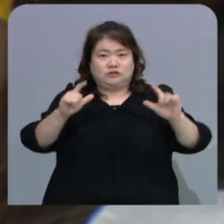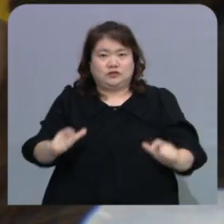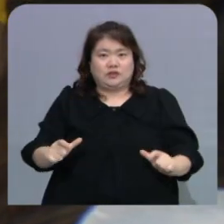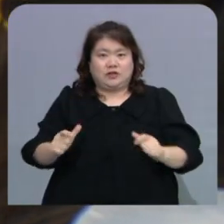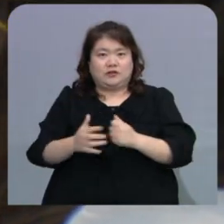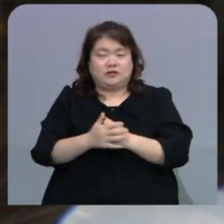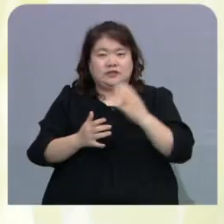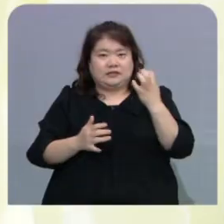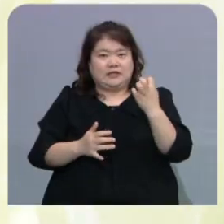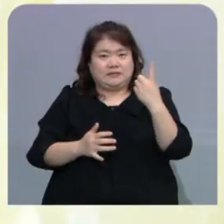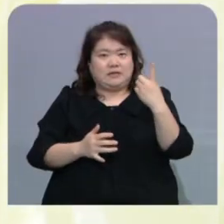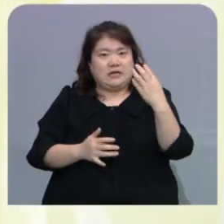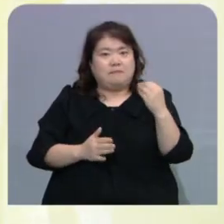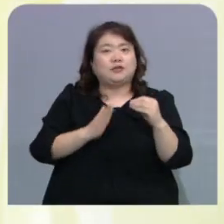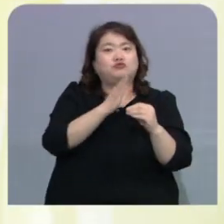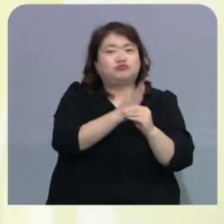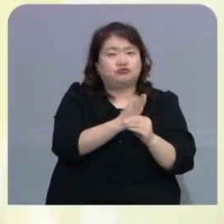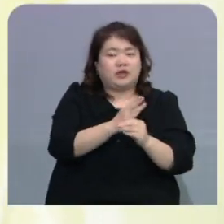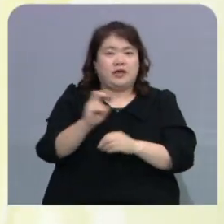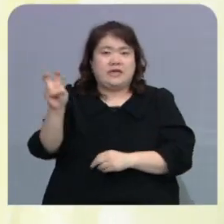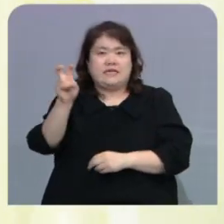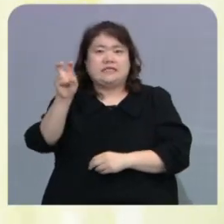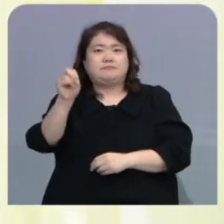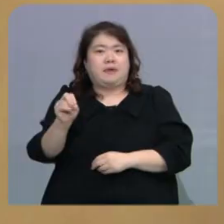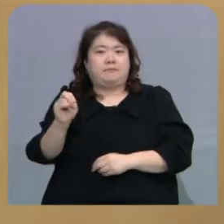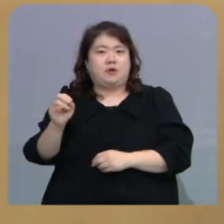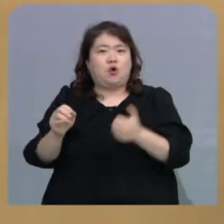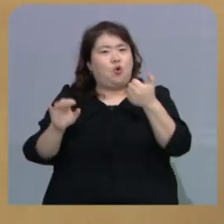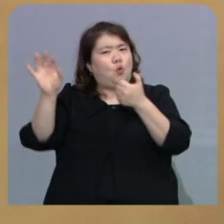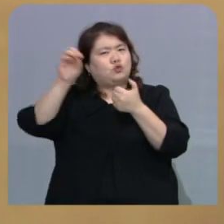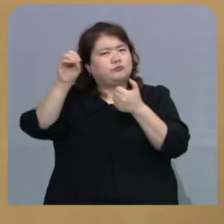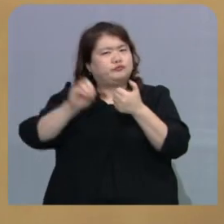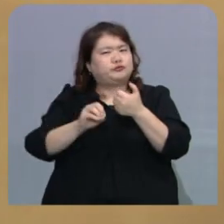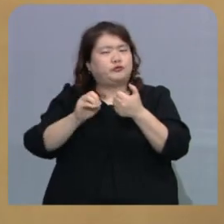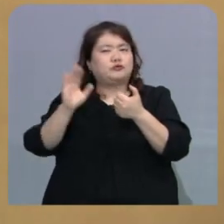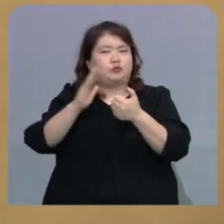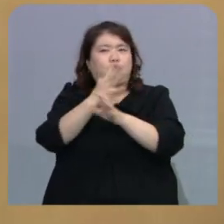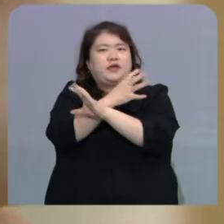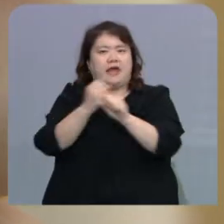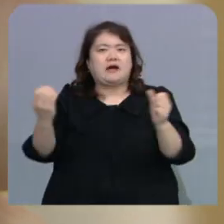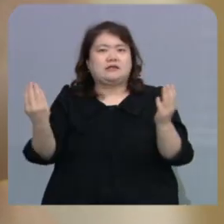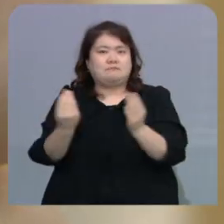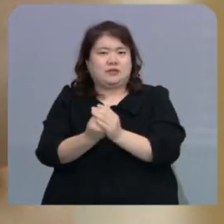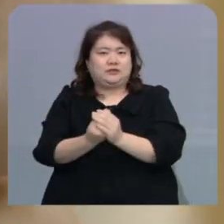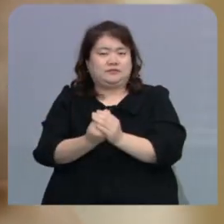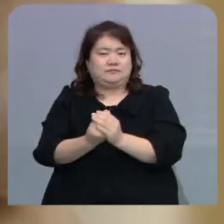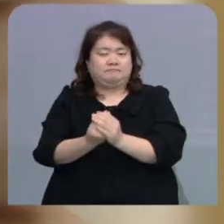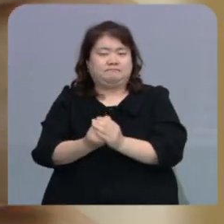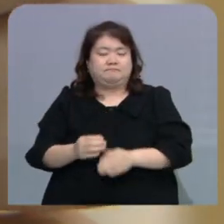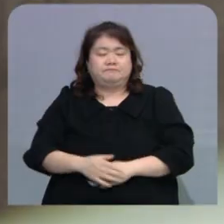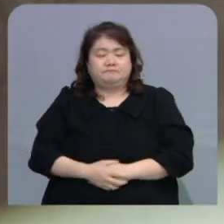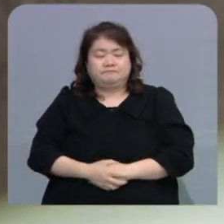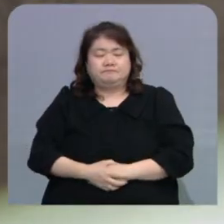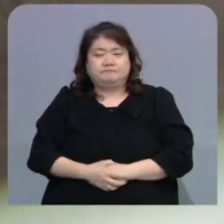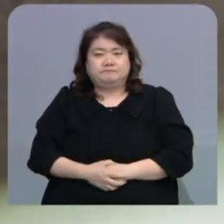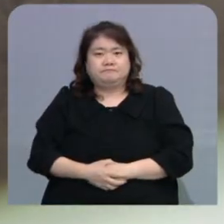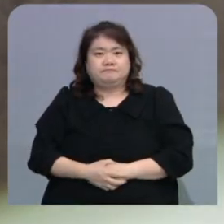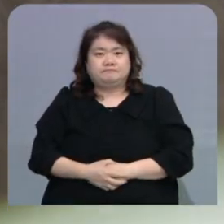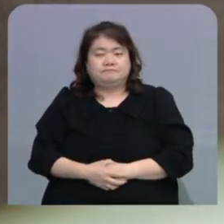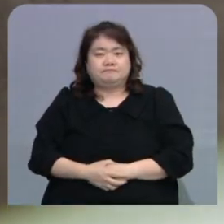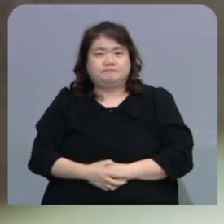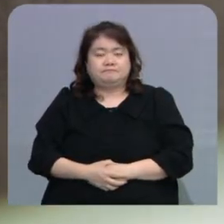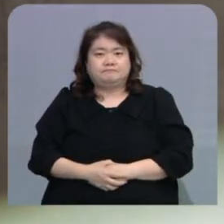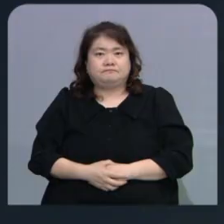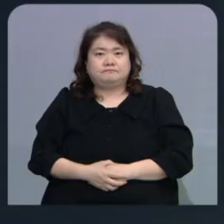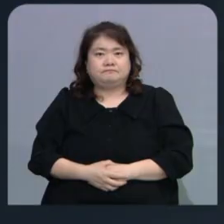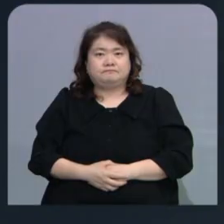대상자 41만여 명 가운데 20여만 명, 50% 이상이 예약을 마쳤습니다. KBS 뉴스 유진입니다.